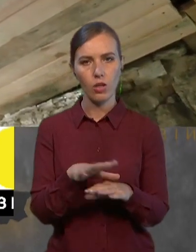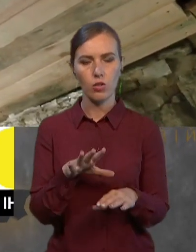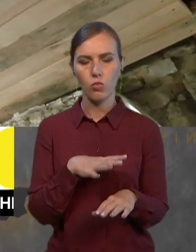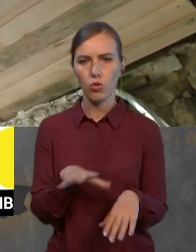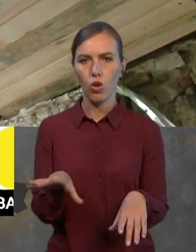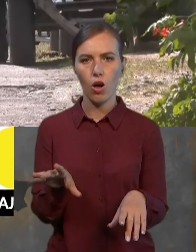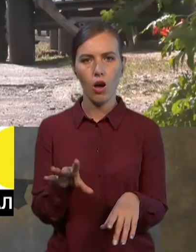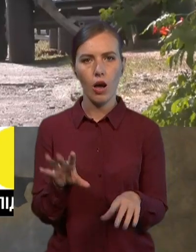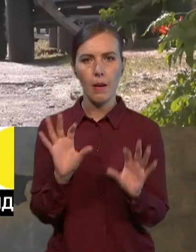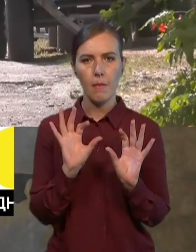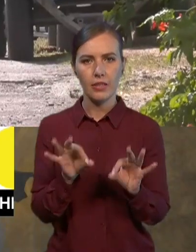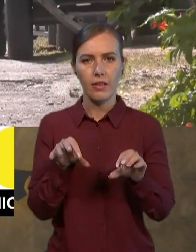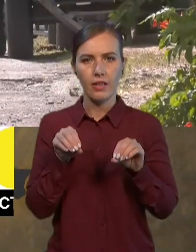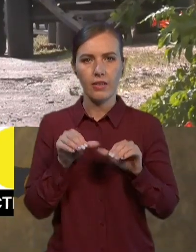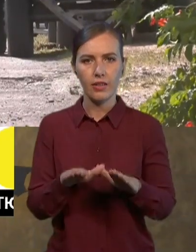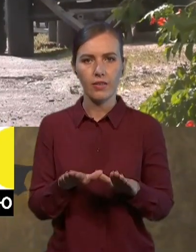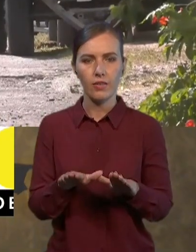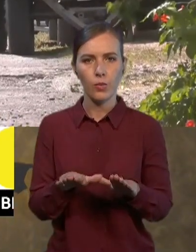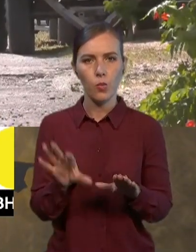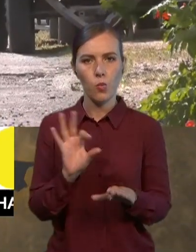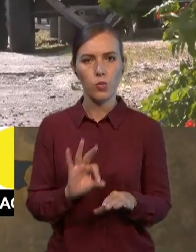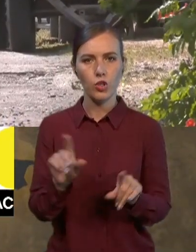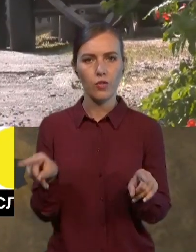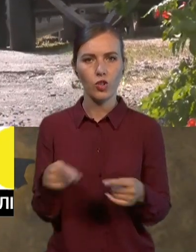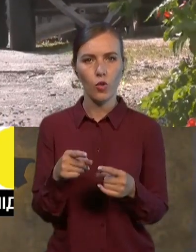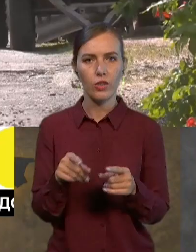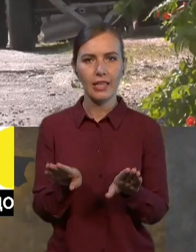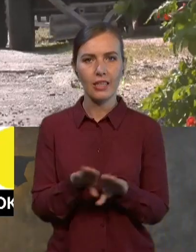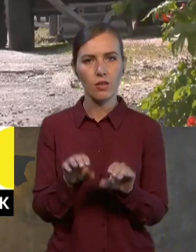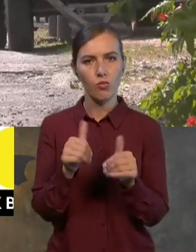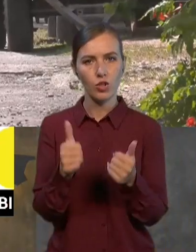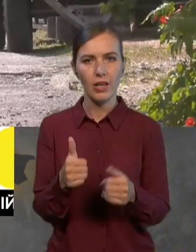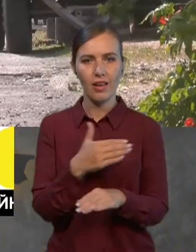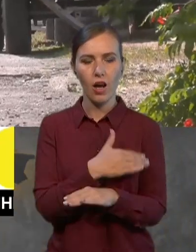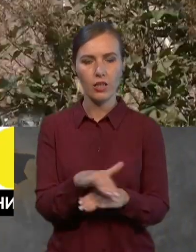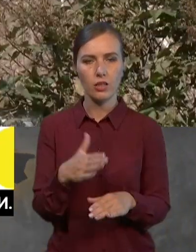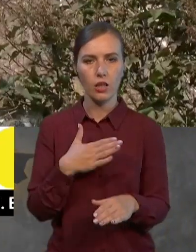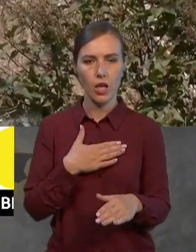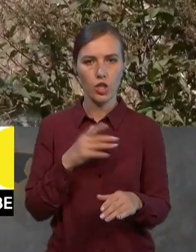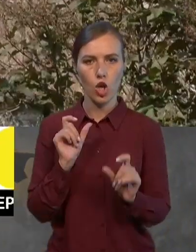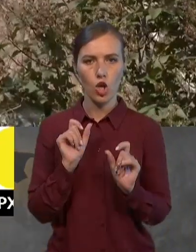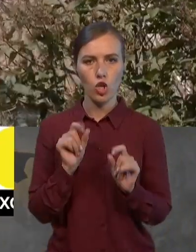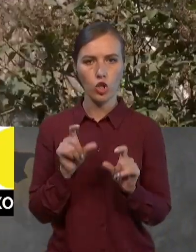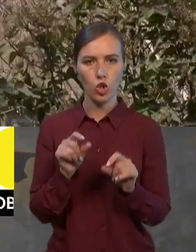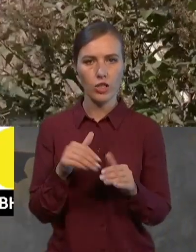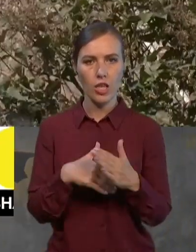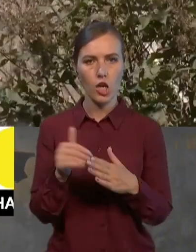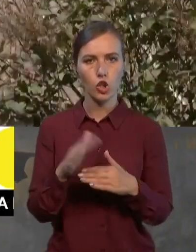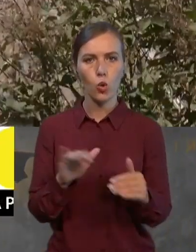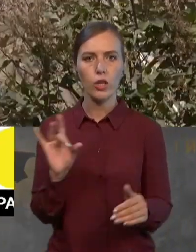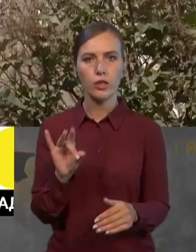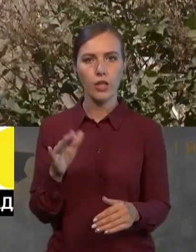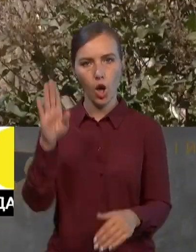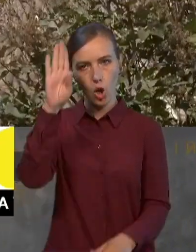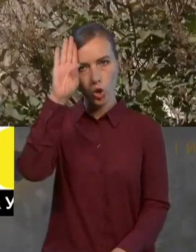відновлення саме таким форматом адресності. Тому що наші золоті руки з Рівненщини, хлопці, яких